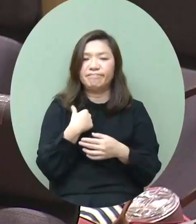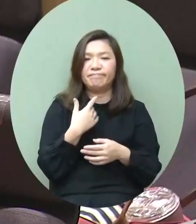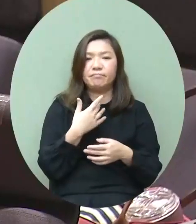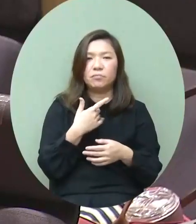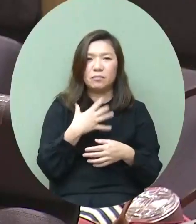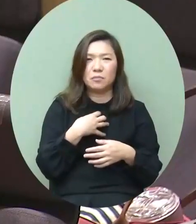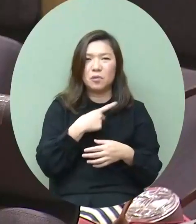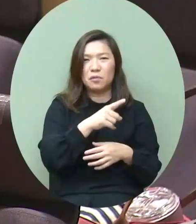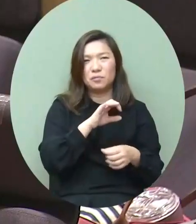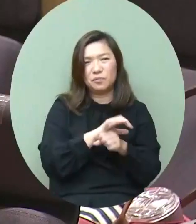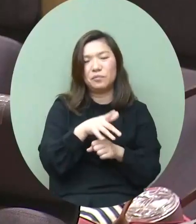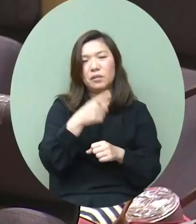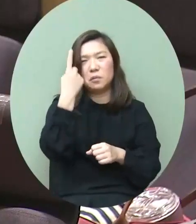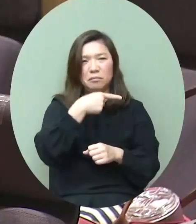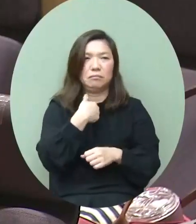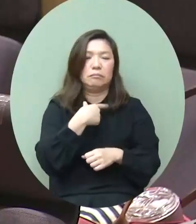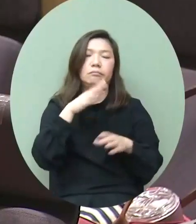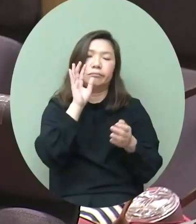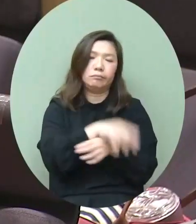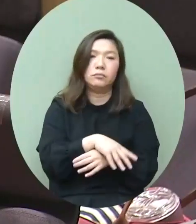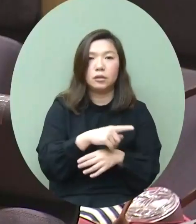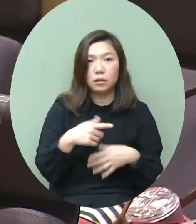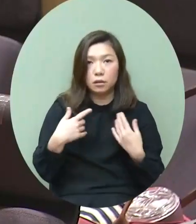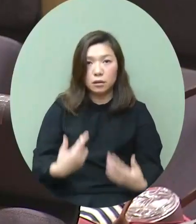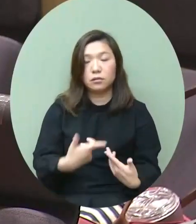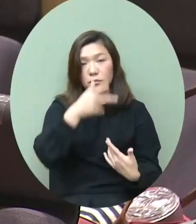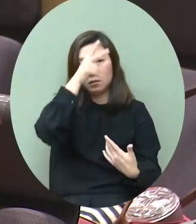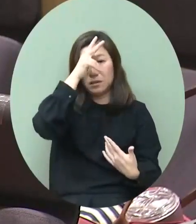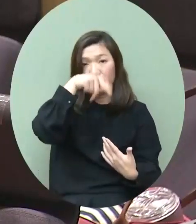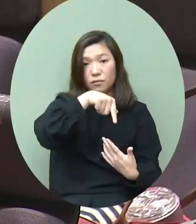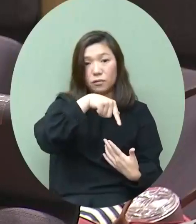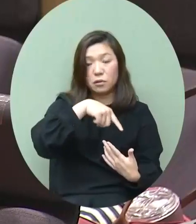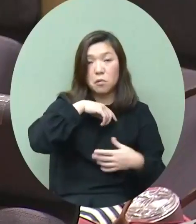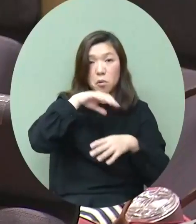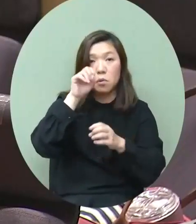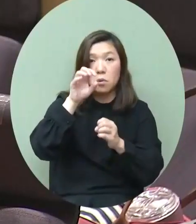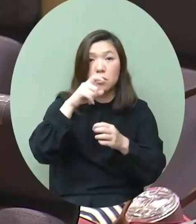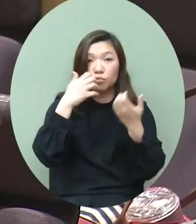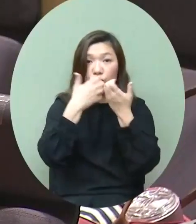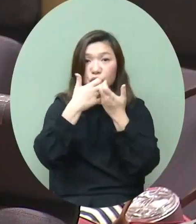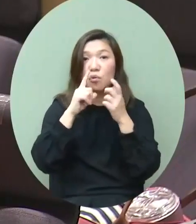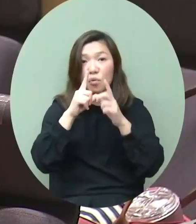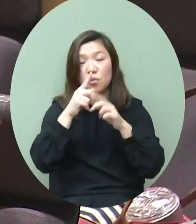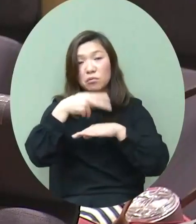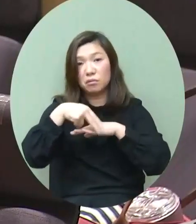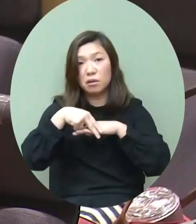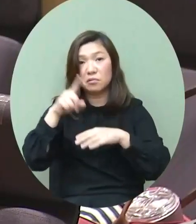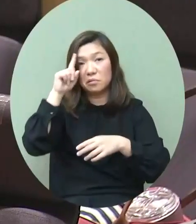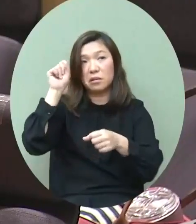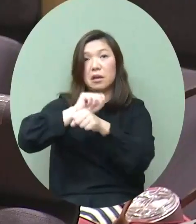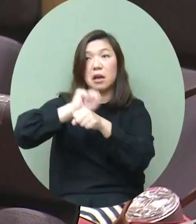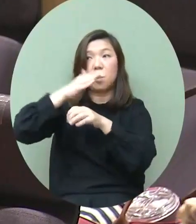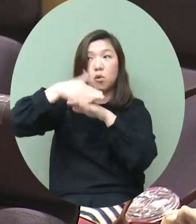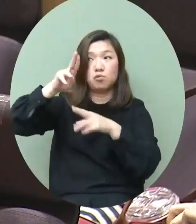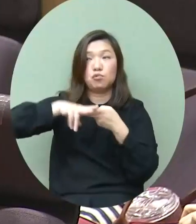失望會不會都是響起了警號所以今天政府會特地去講一些不同的數字政策想增加外